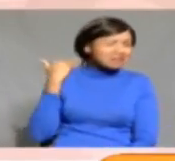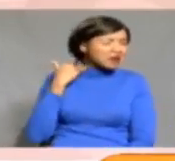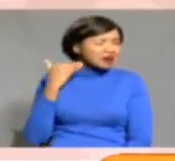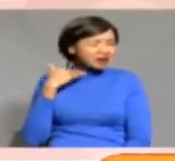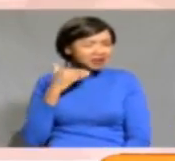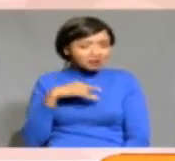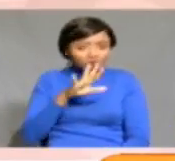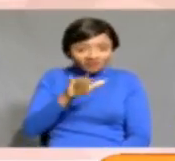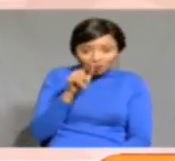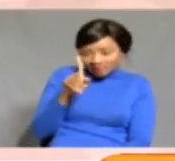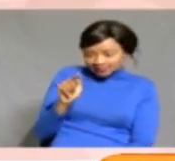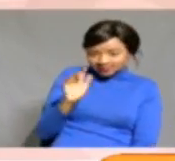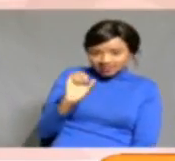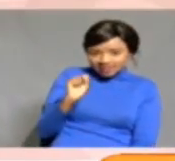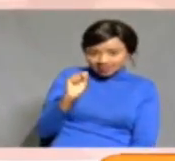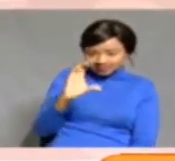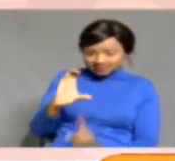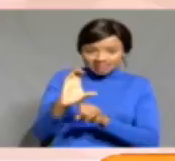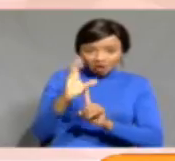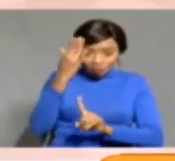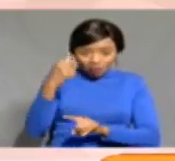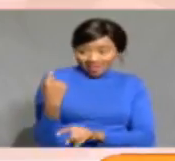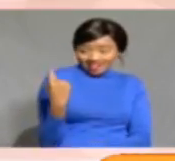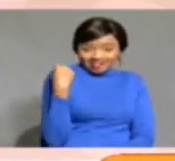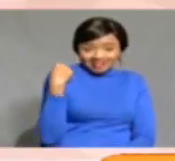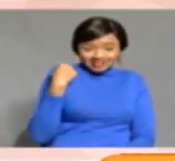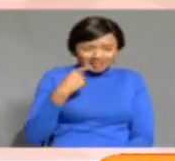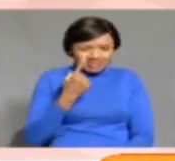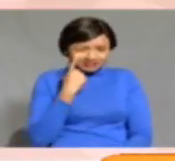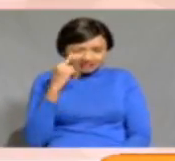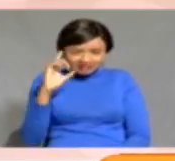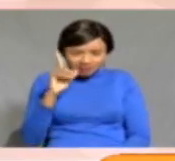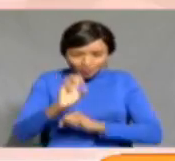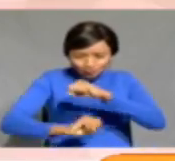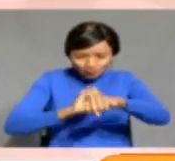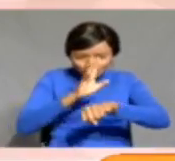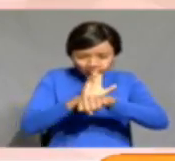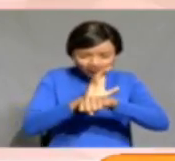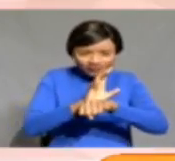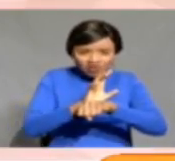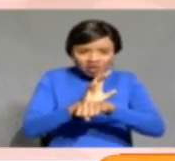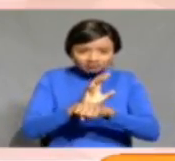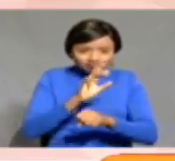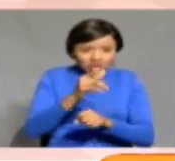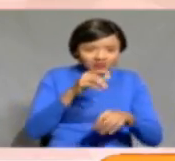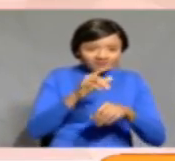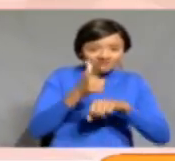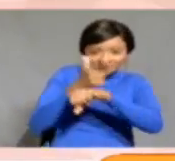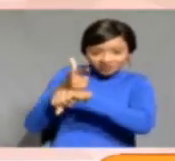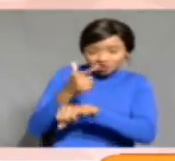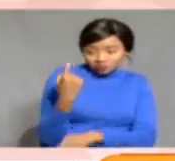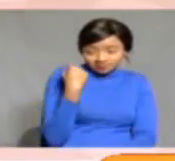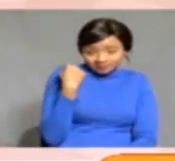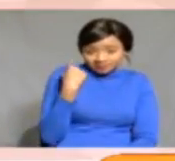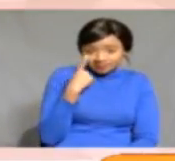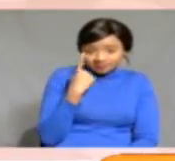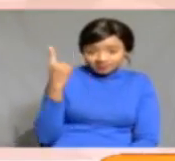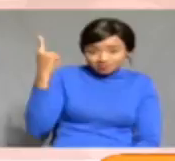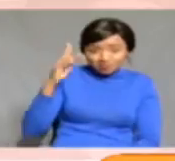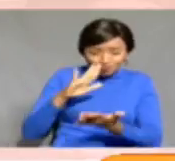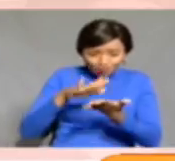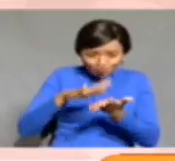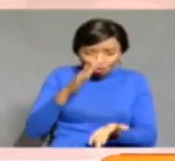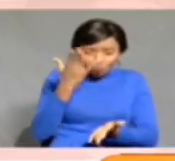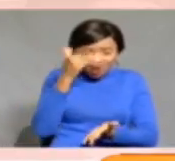TSE kufuatia tarifa ya upekuzi lefanyo na runinga ya citizen hapojana. Elfas Lagati hameandaa tarifa hii iliwebua